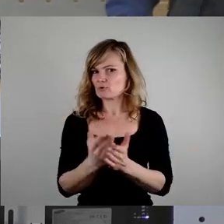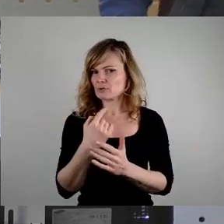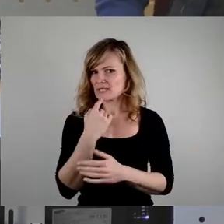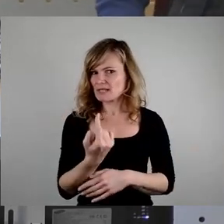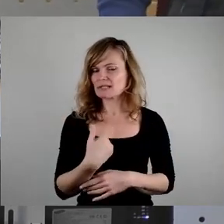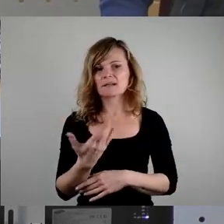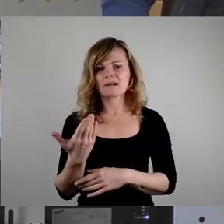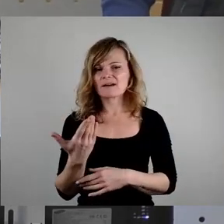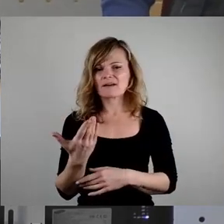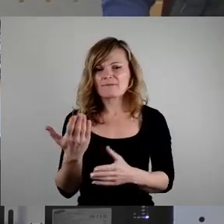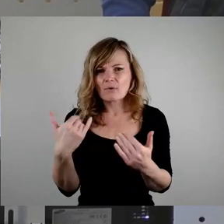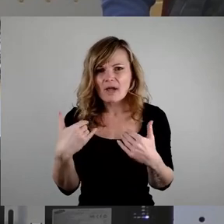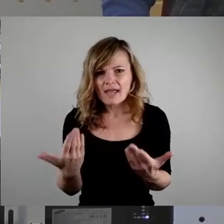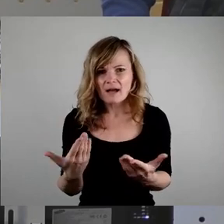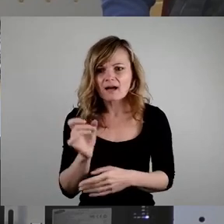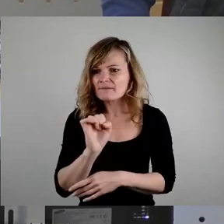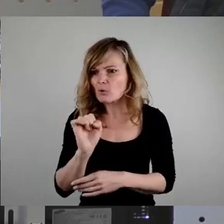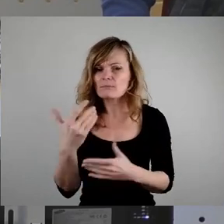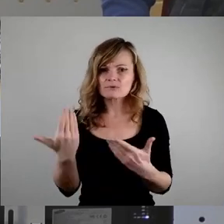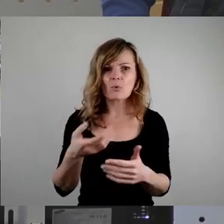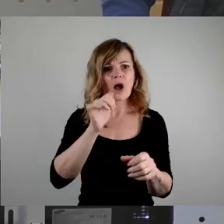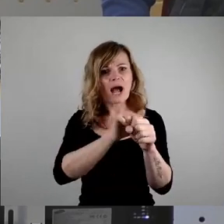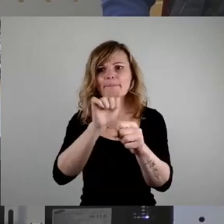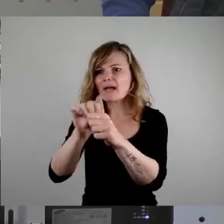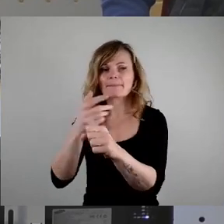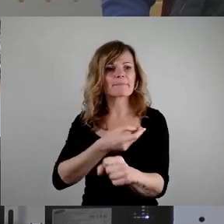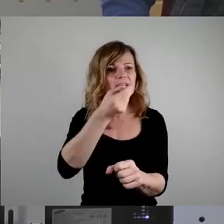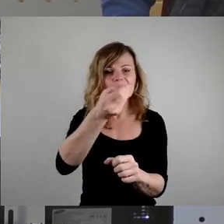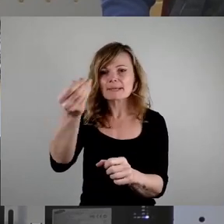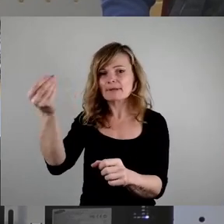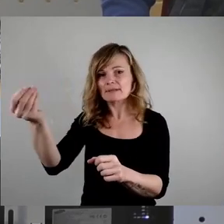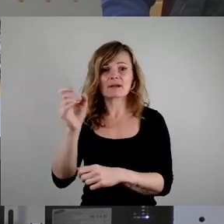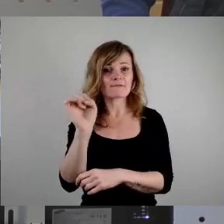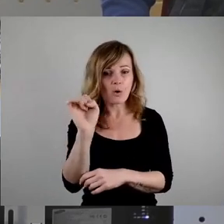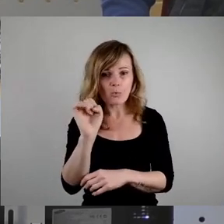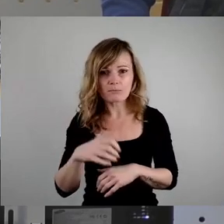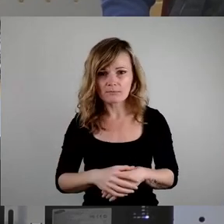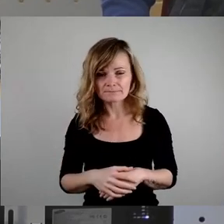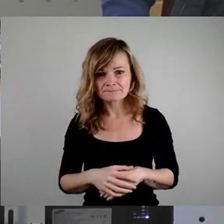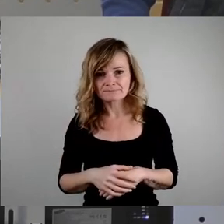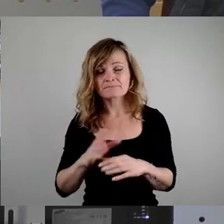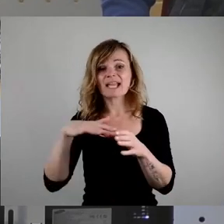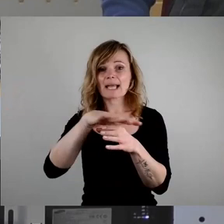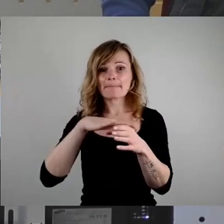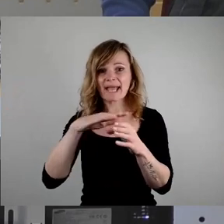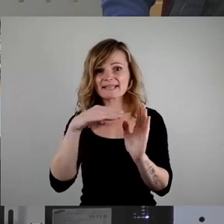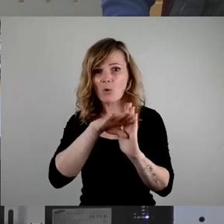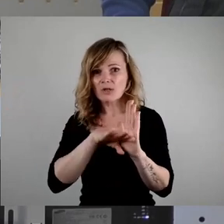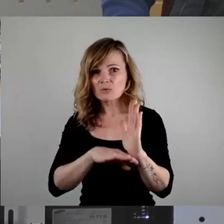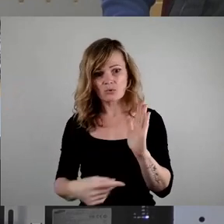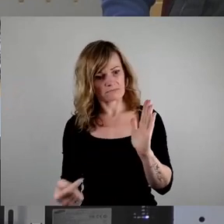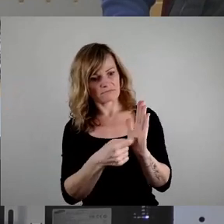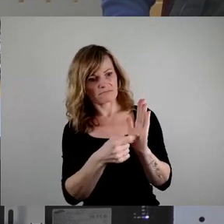denn das, dass so vieles an die Ämter weitergegeben wird? Das liegt doch an den Beschränkungen der Gemeindeordnung, wo sozusagen